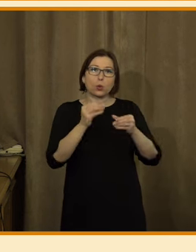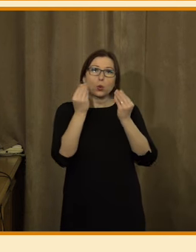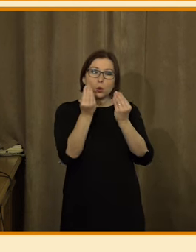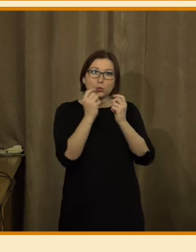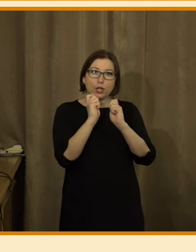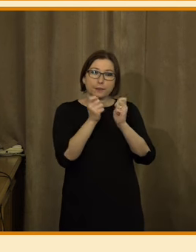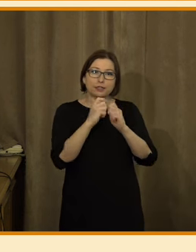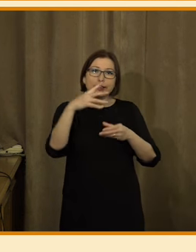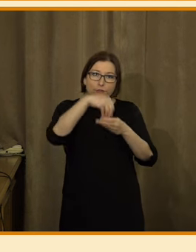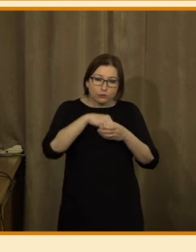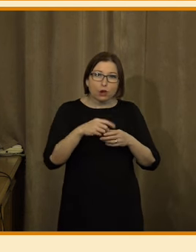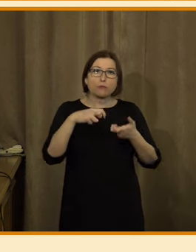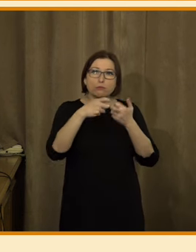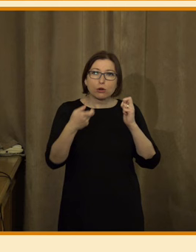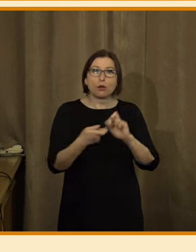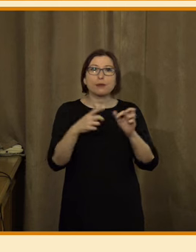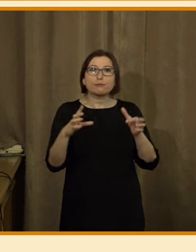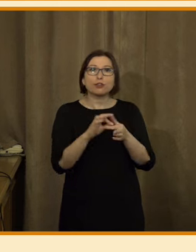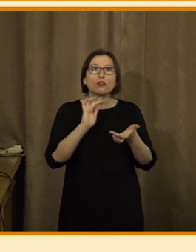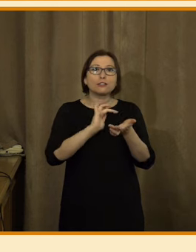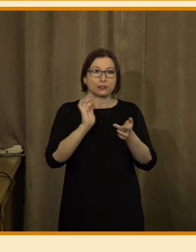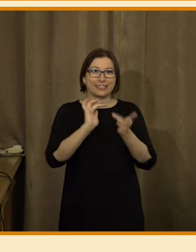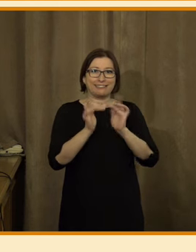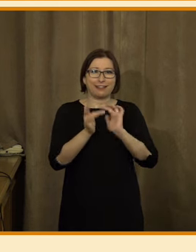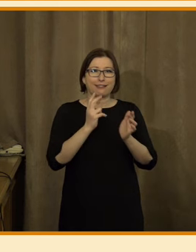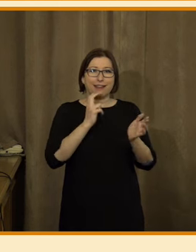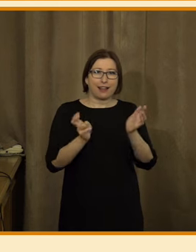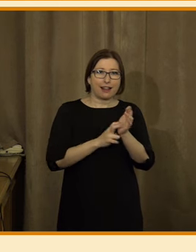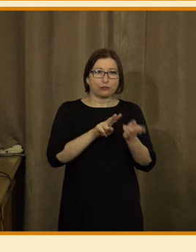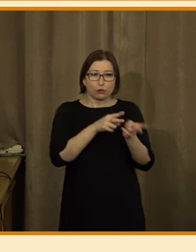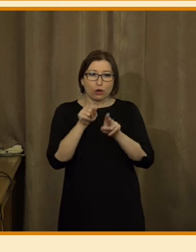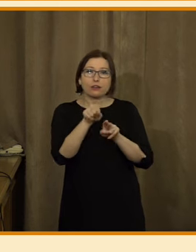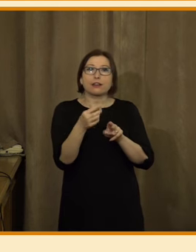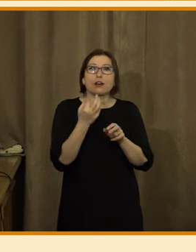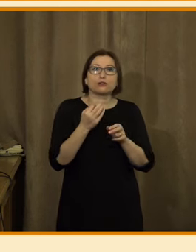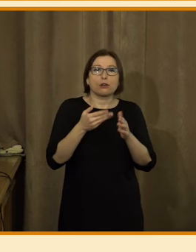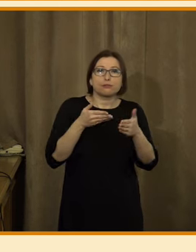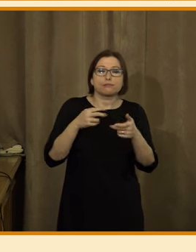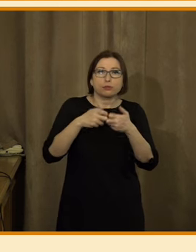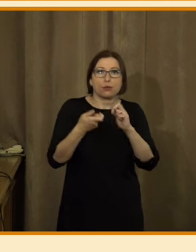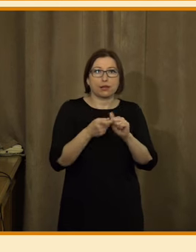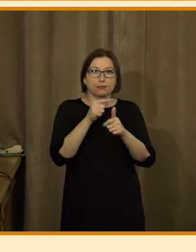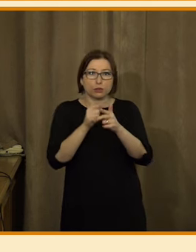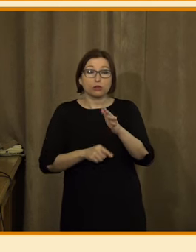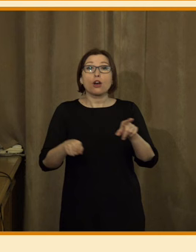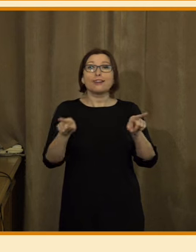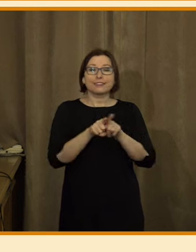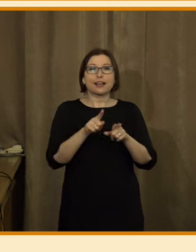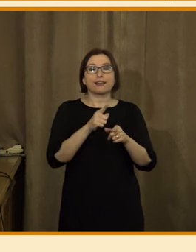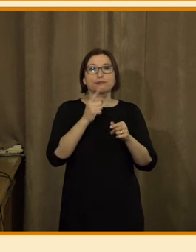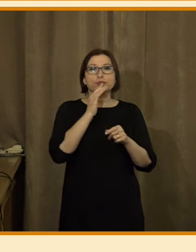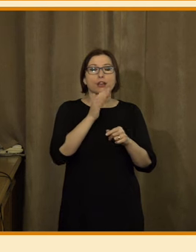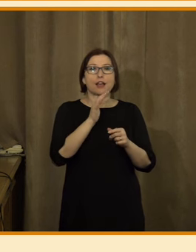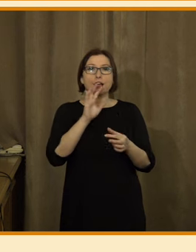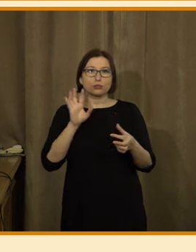digitální problematice. A jednak jsme zde měli sérii přednášek, které se právě zaměřily na různá témata spojená